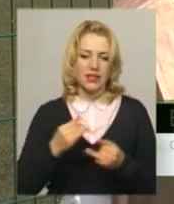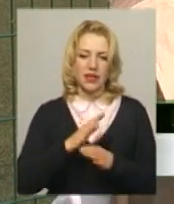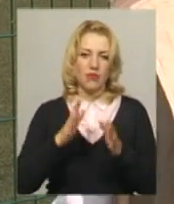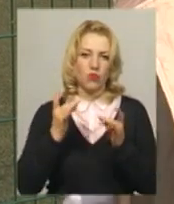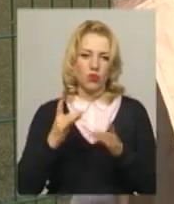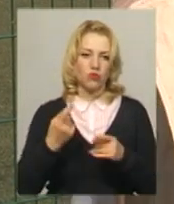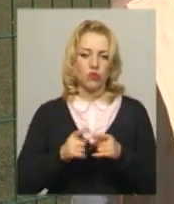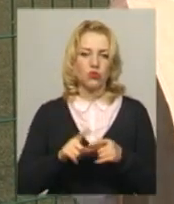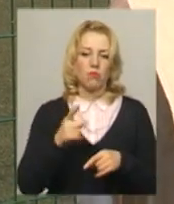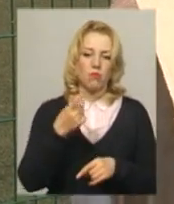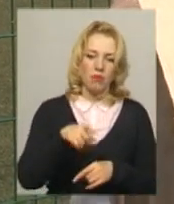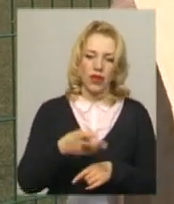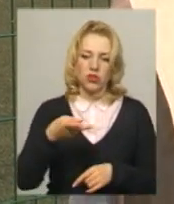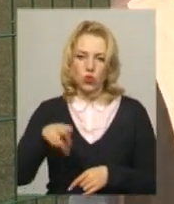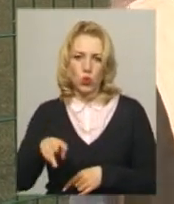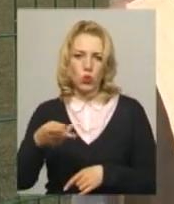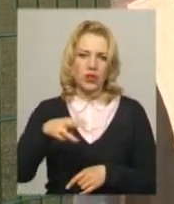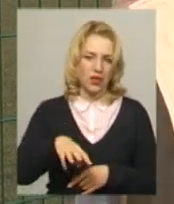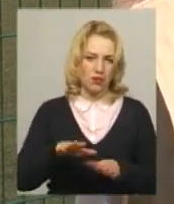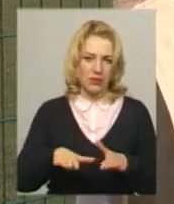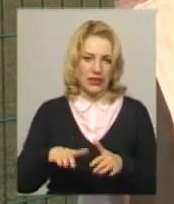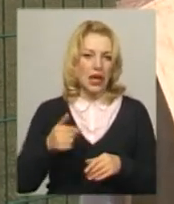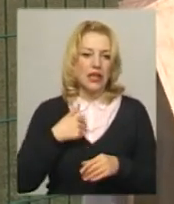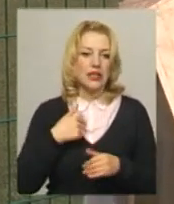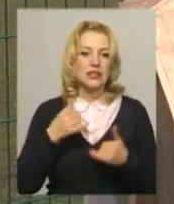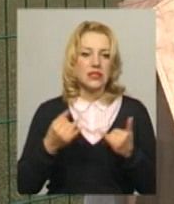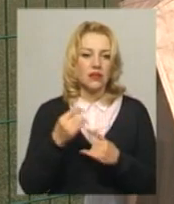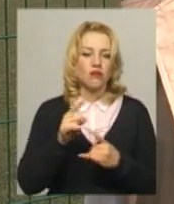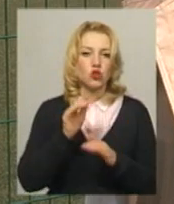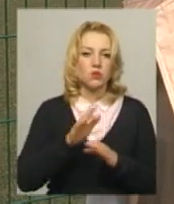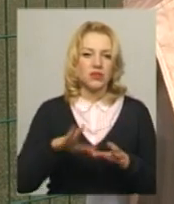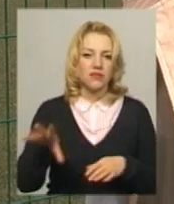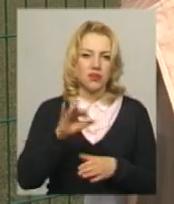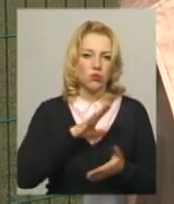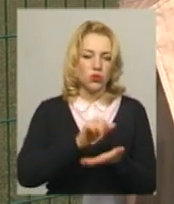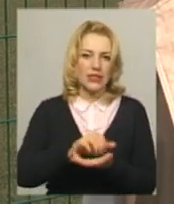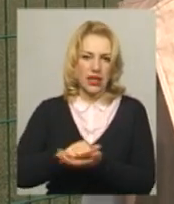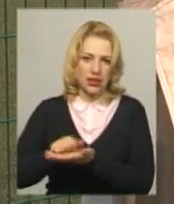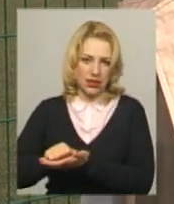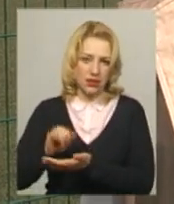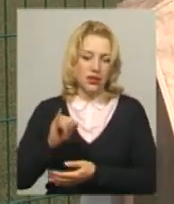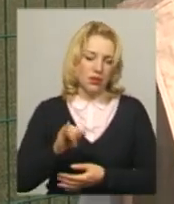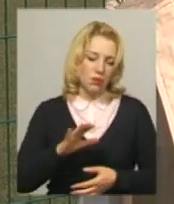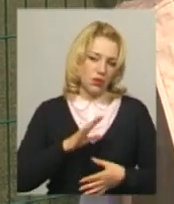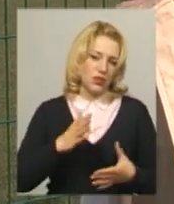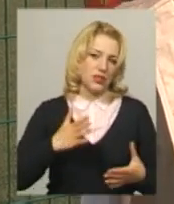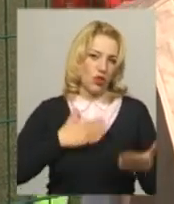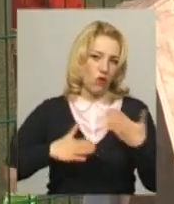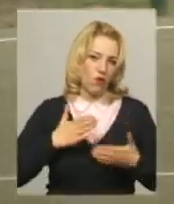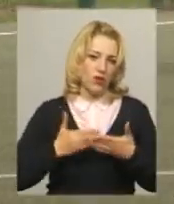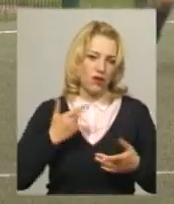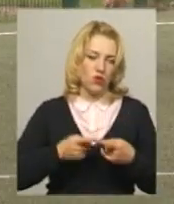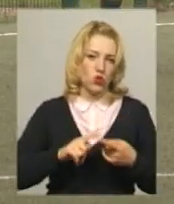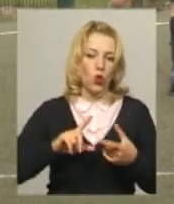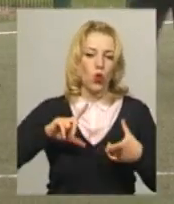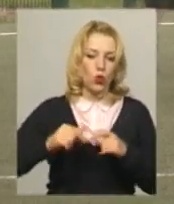десь перший, другий, третій місць. Нас інтересно було, щоб всі діти були задіяні, і вони отримали задоволення від цього турніру.